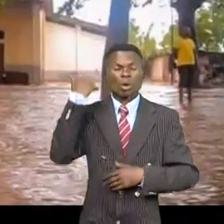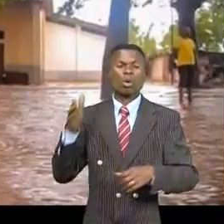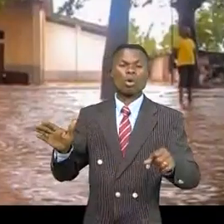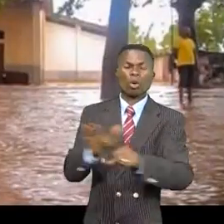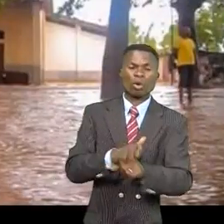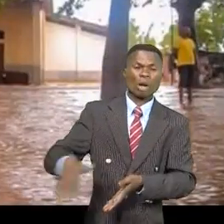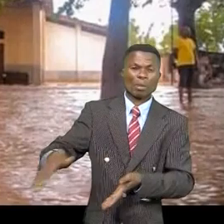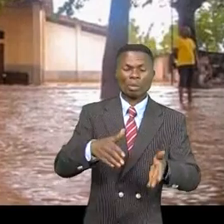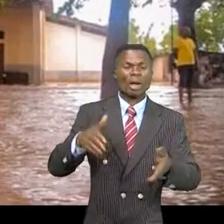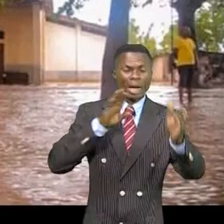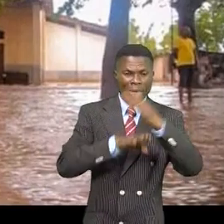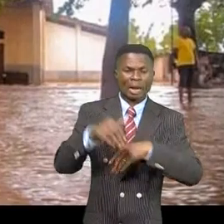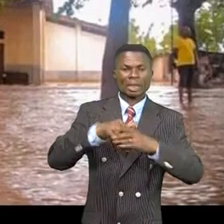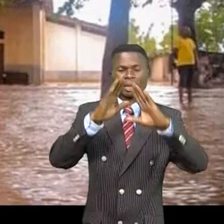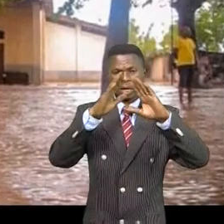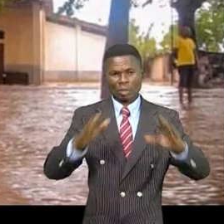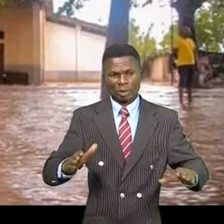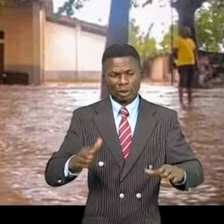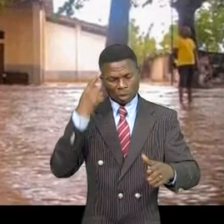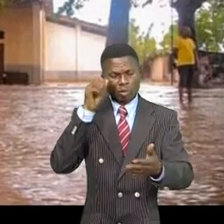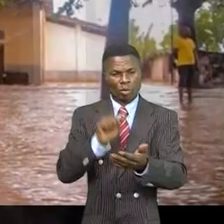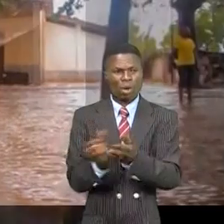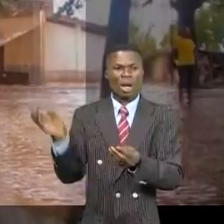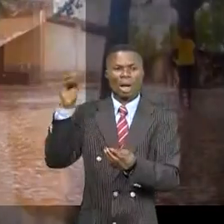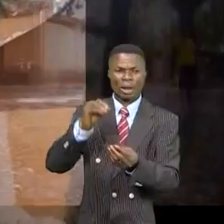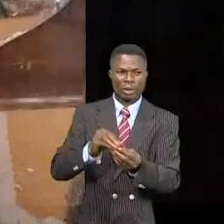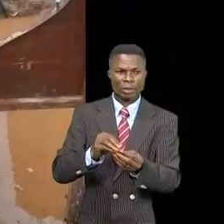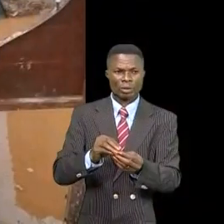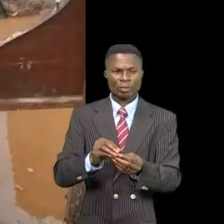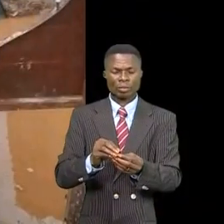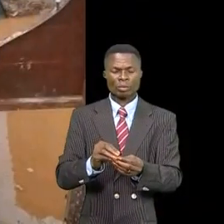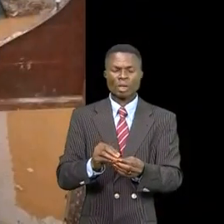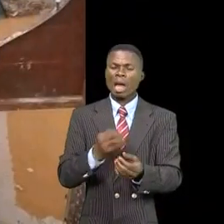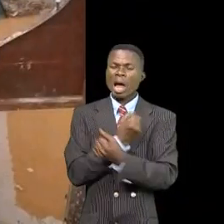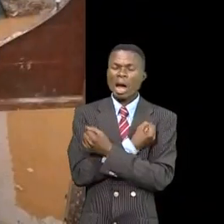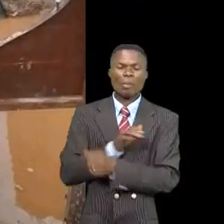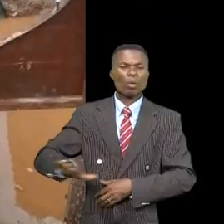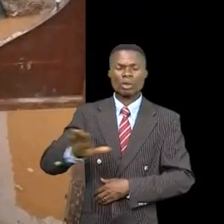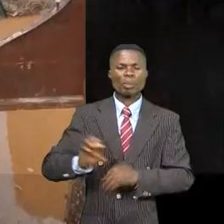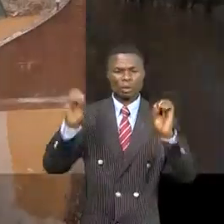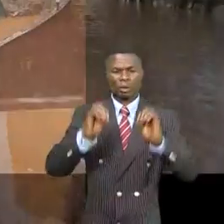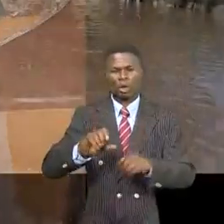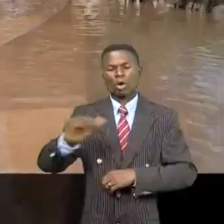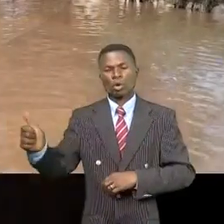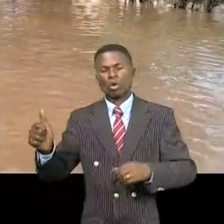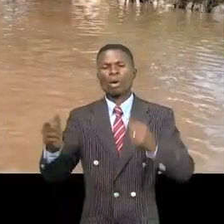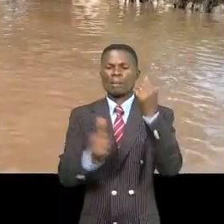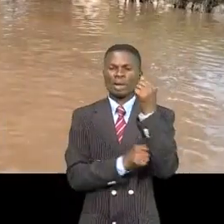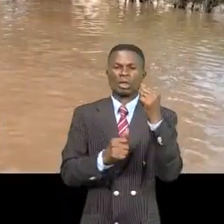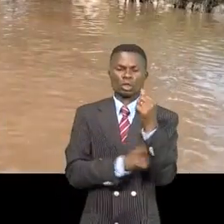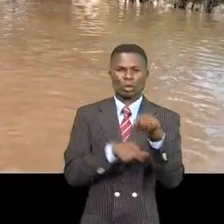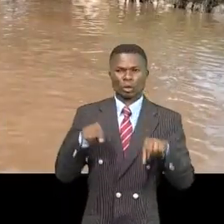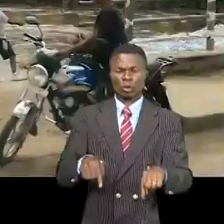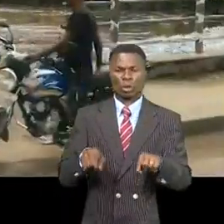tant décriées. A ceci s'ajoute le manque de civisme dans les chefs de certains citoyens